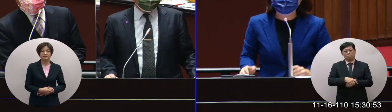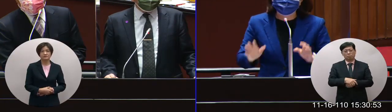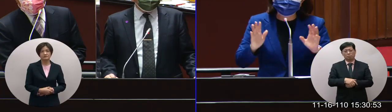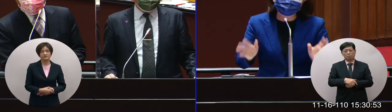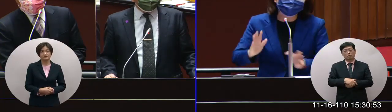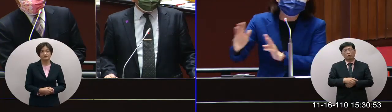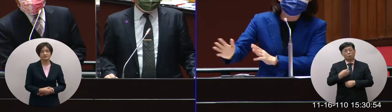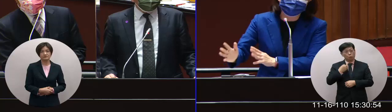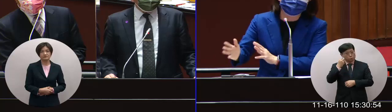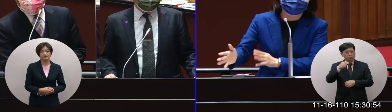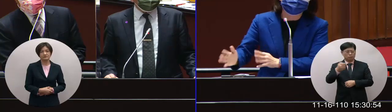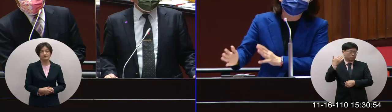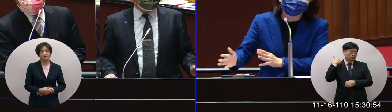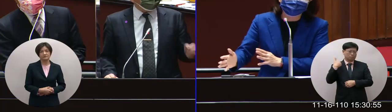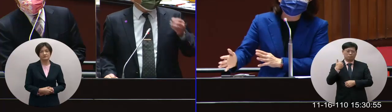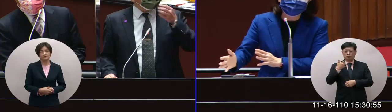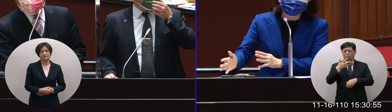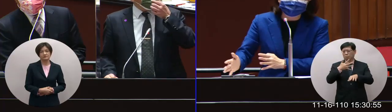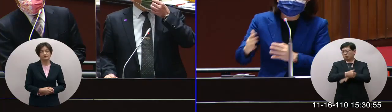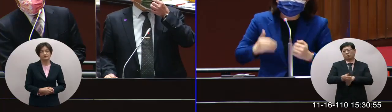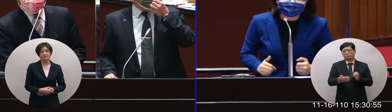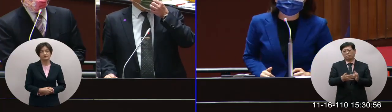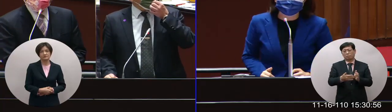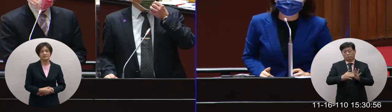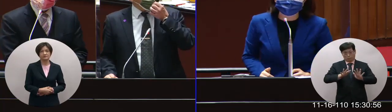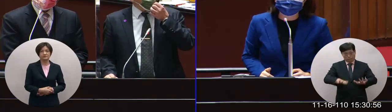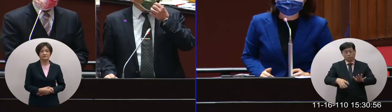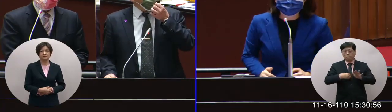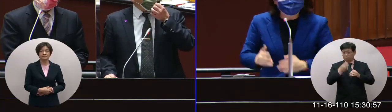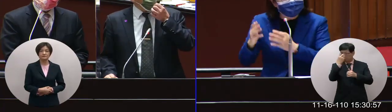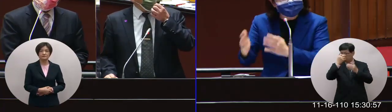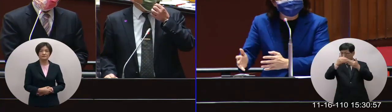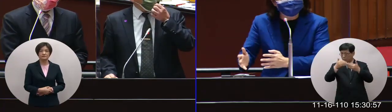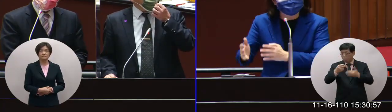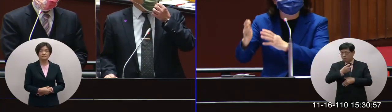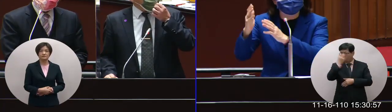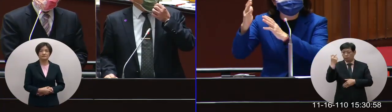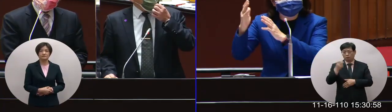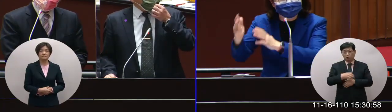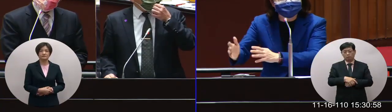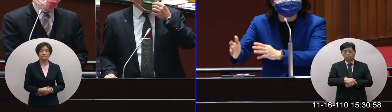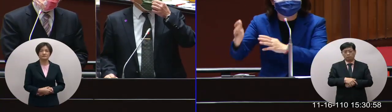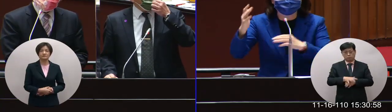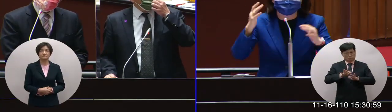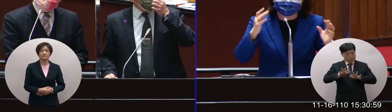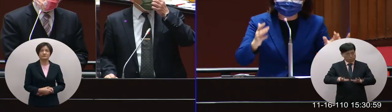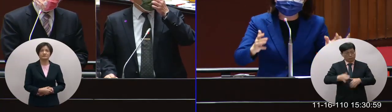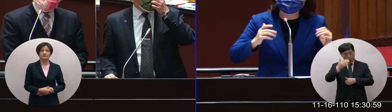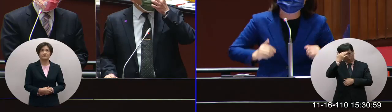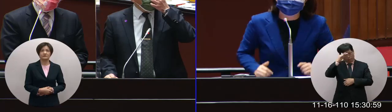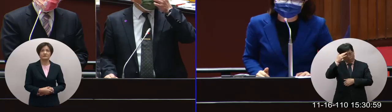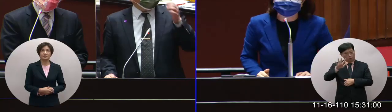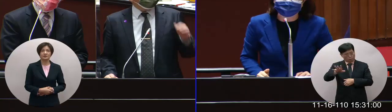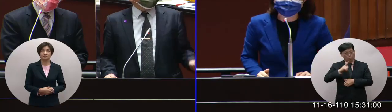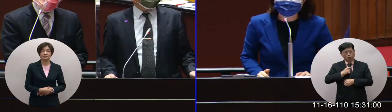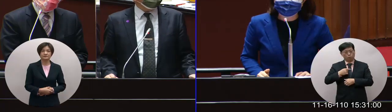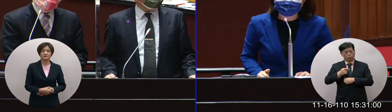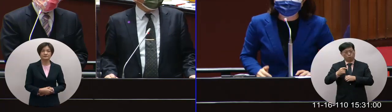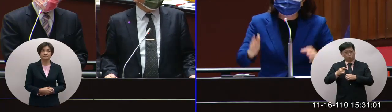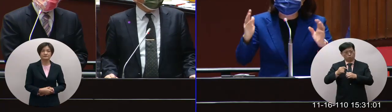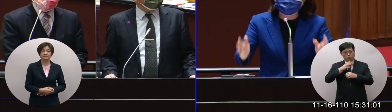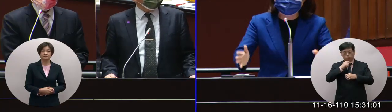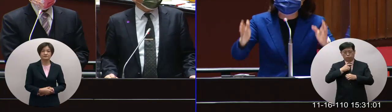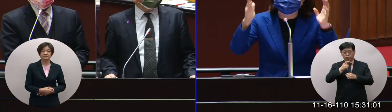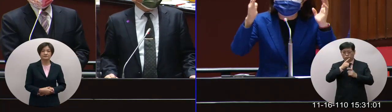一樣我覺得那些都是過去講的話可是現在來檢驗都發現說其實這一次還好有民間疫苗進來